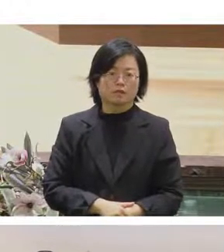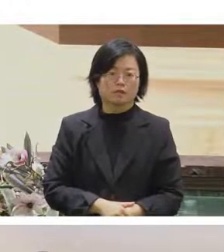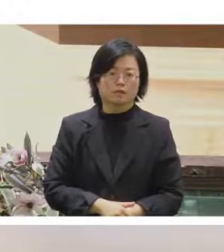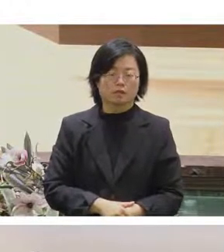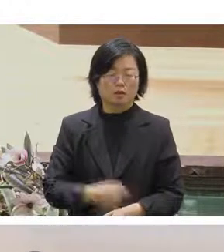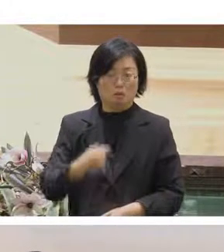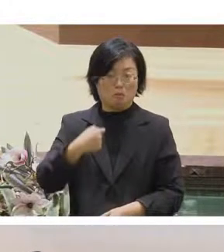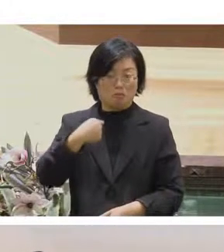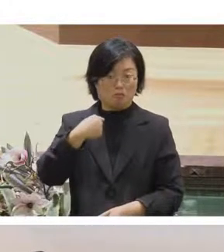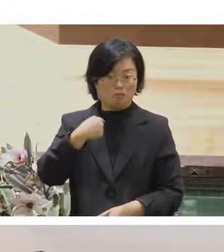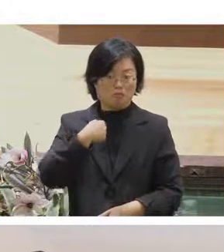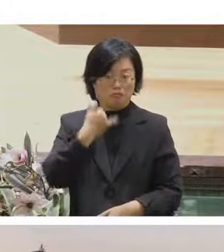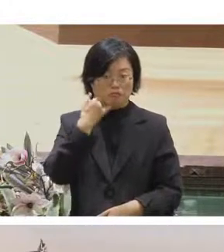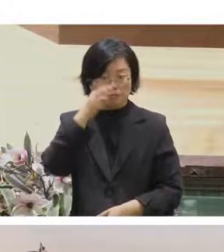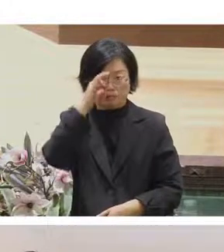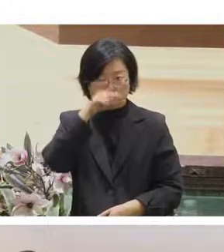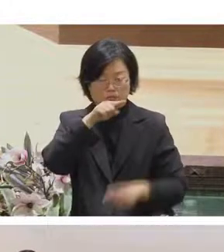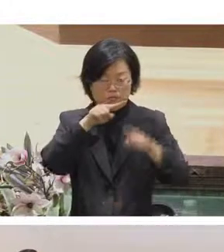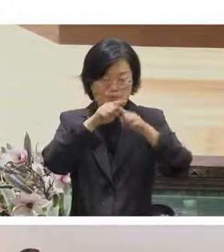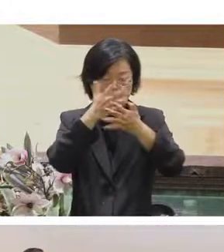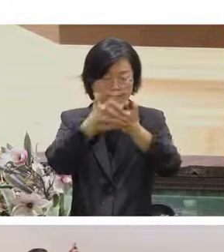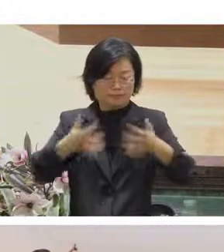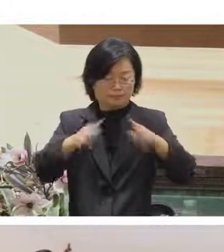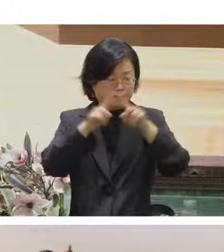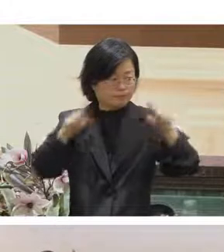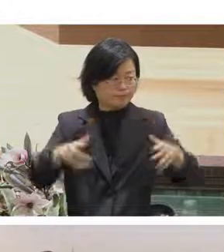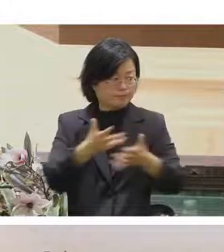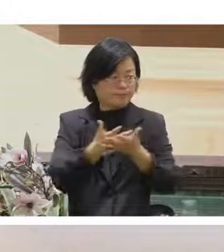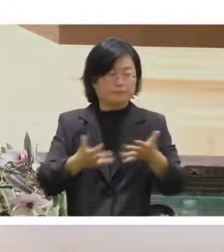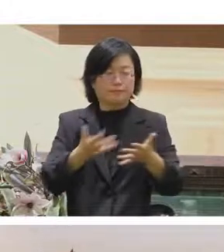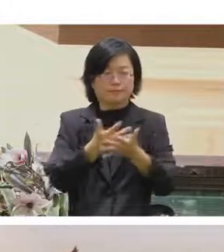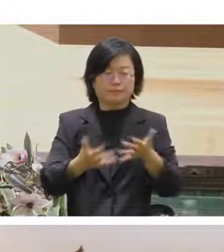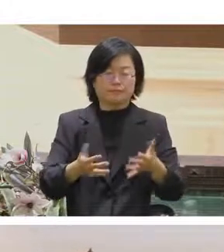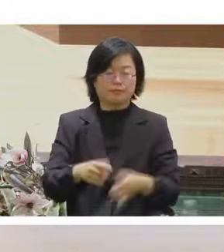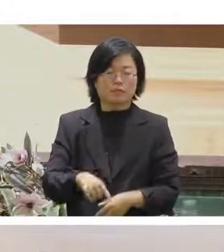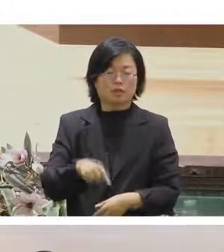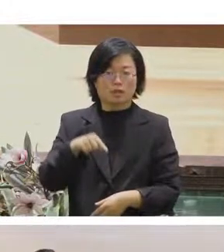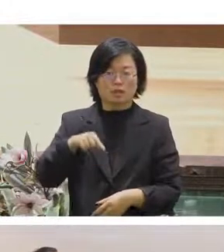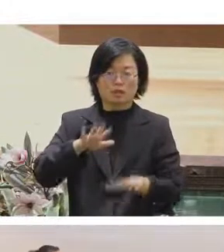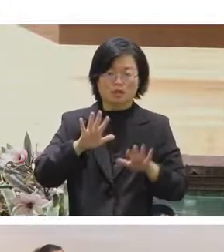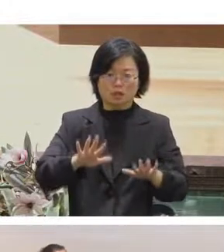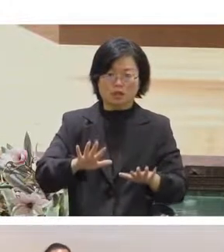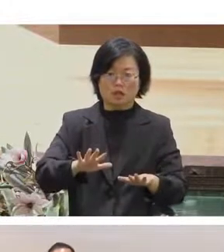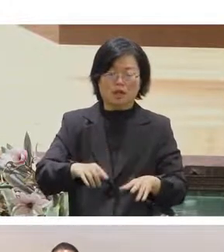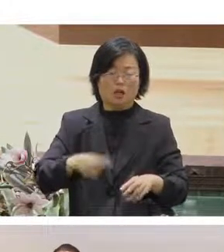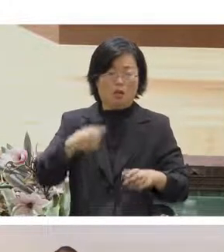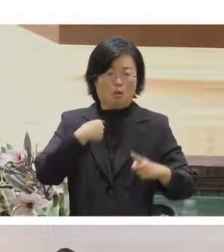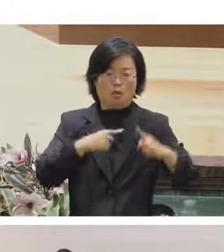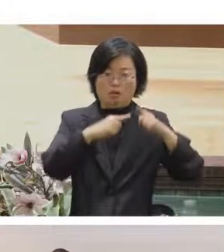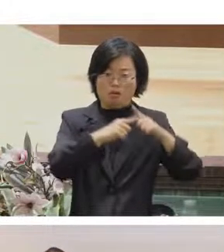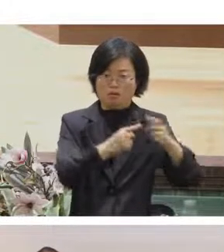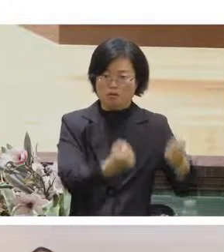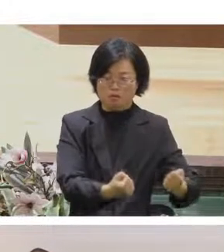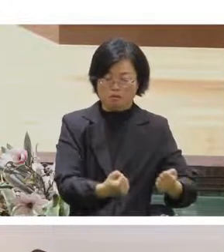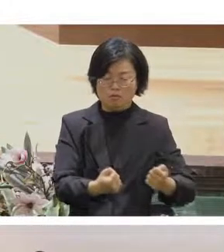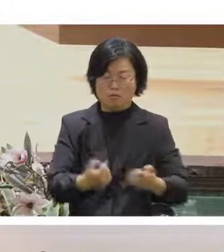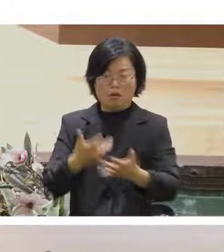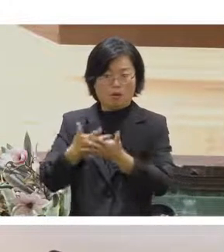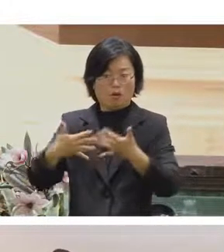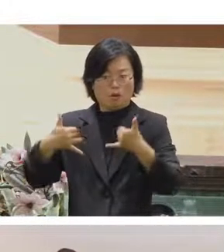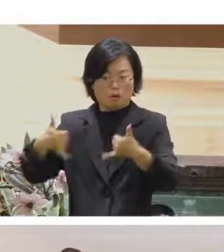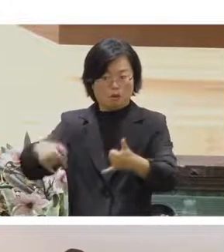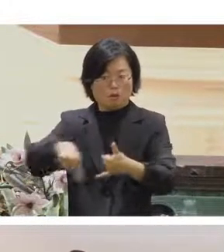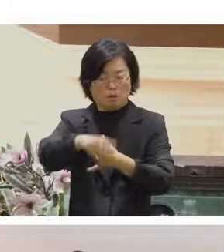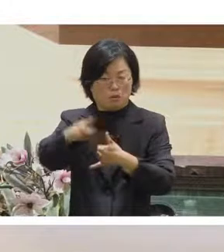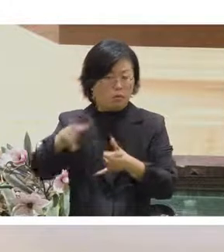表格欸那聲音跟影像線上線下的觀眾講者要看到什麼呢哪一些是